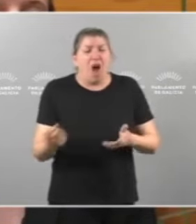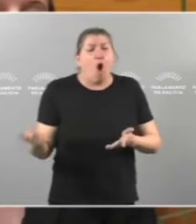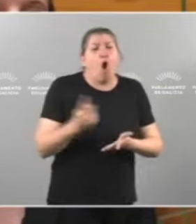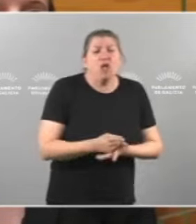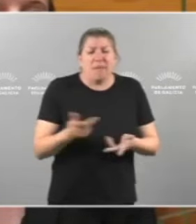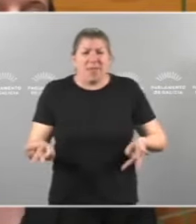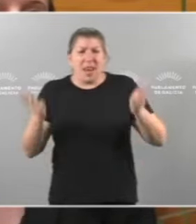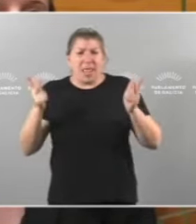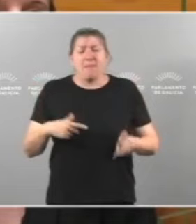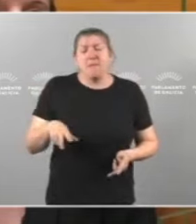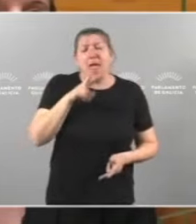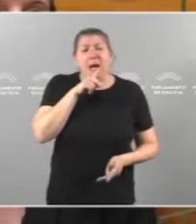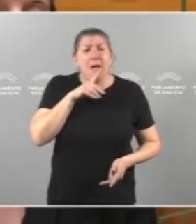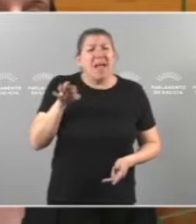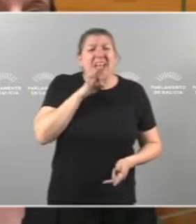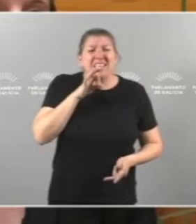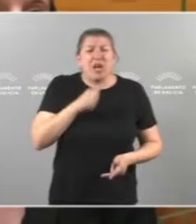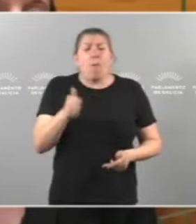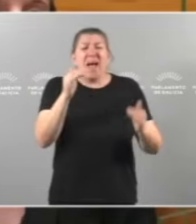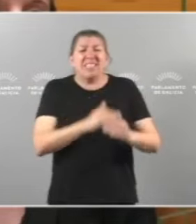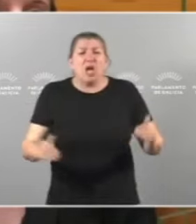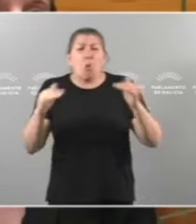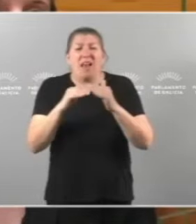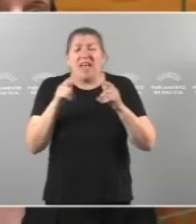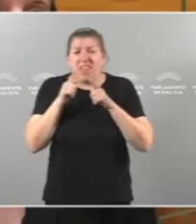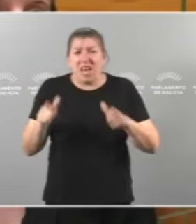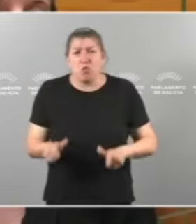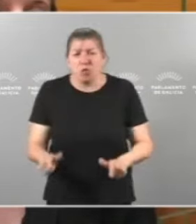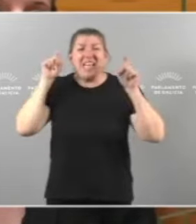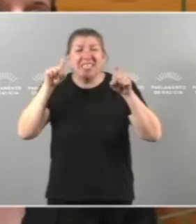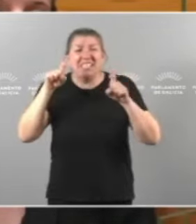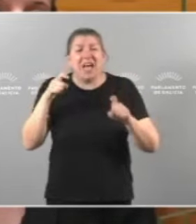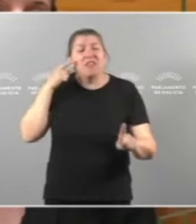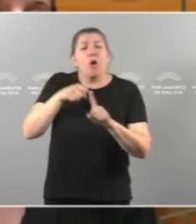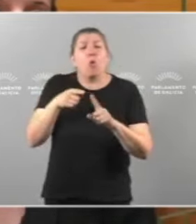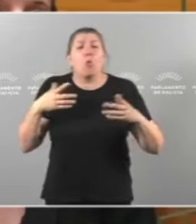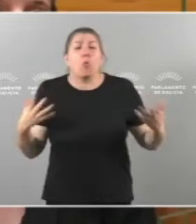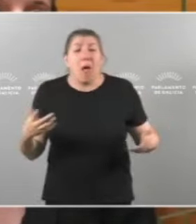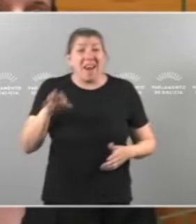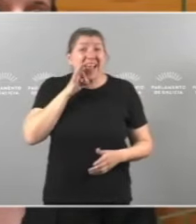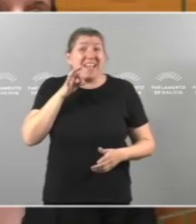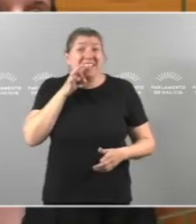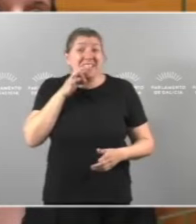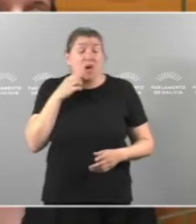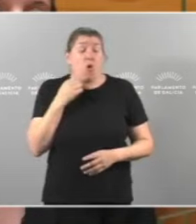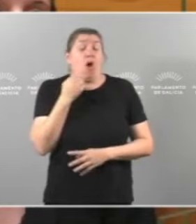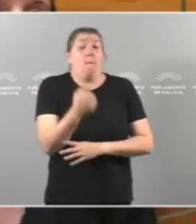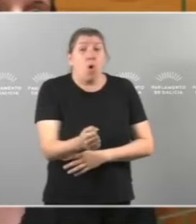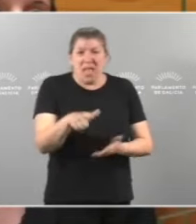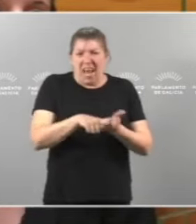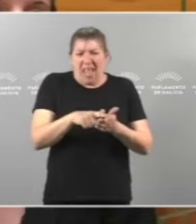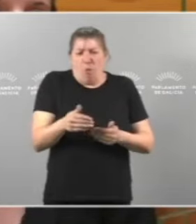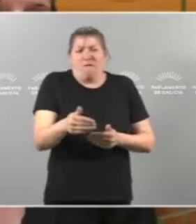falar galego. Igualdade lingüística é o que vamos a poñer en marcha. Que o galego sexa unha lingua de futuro porque